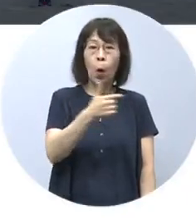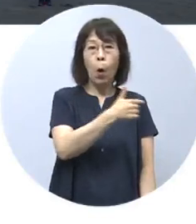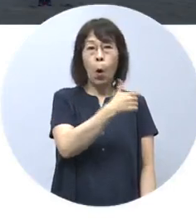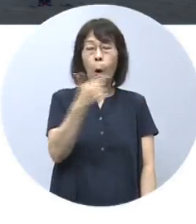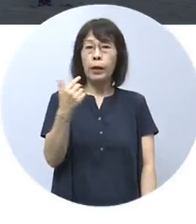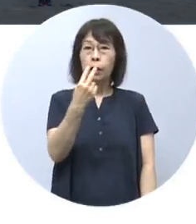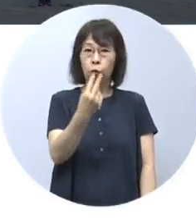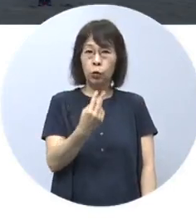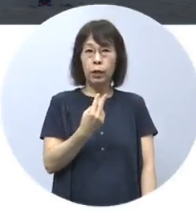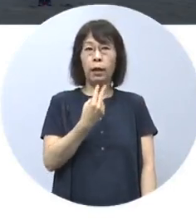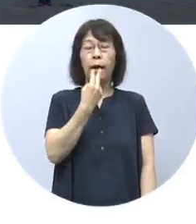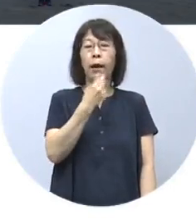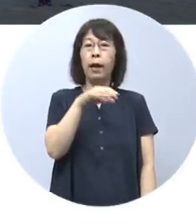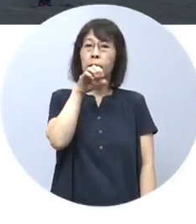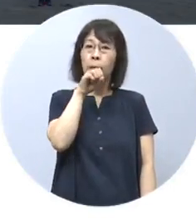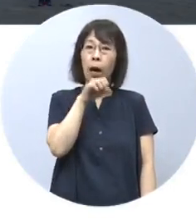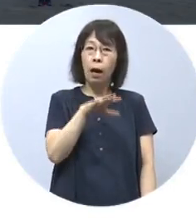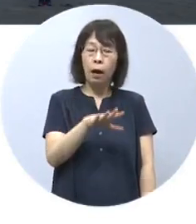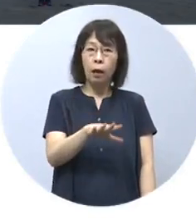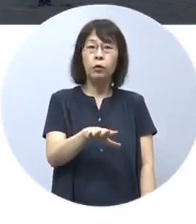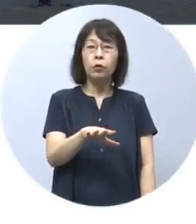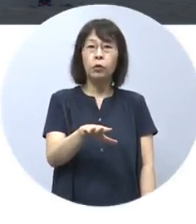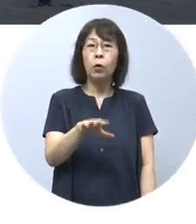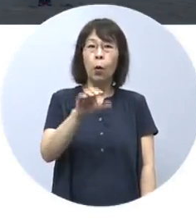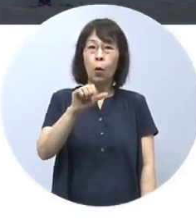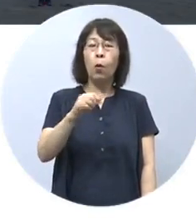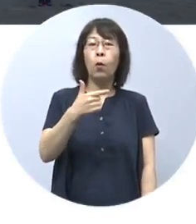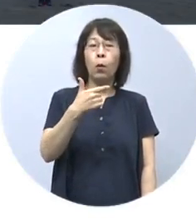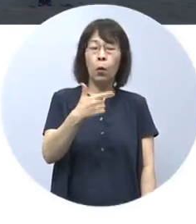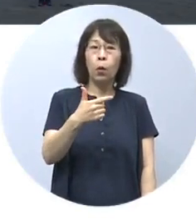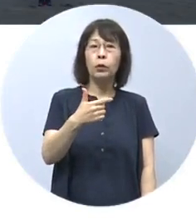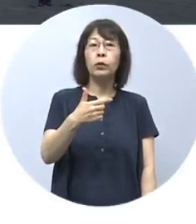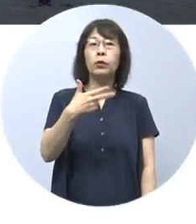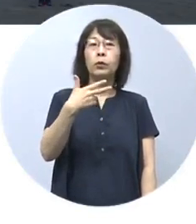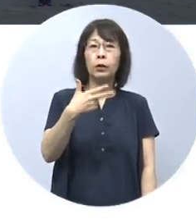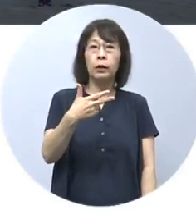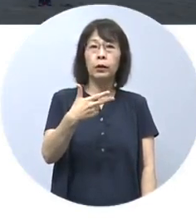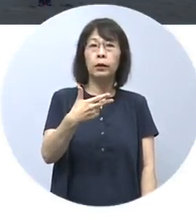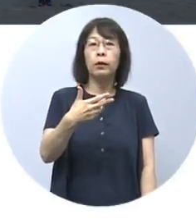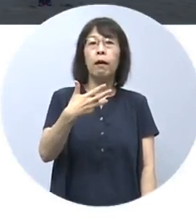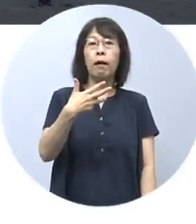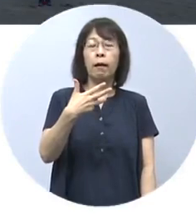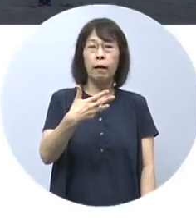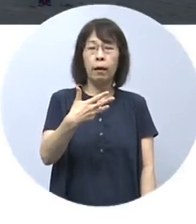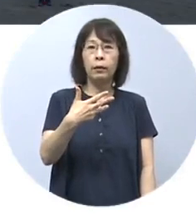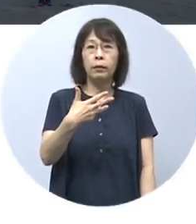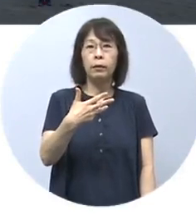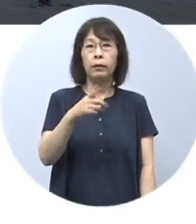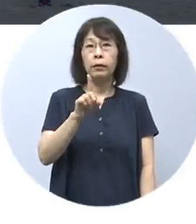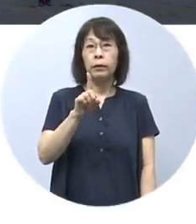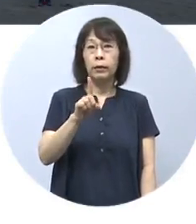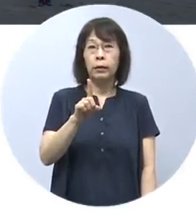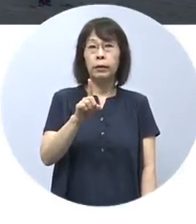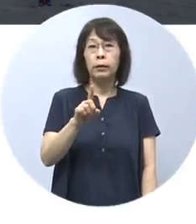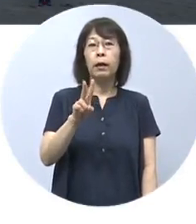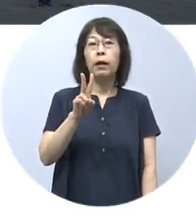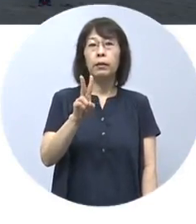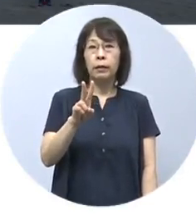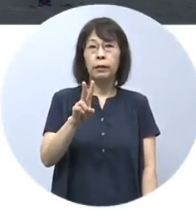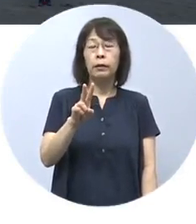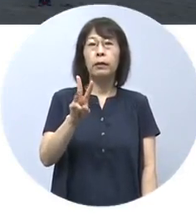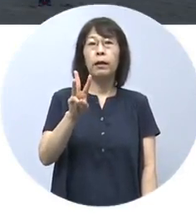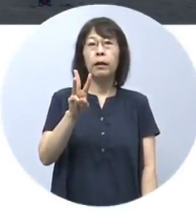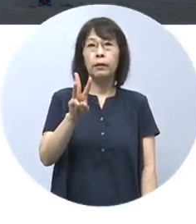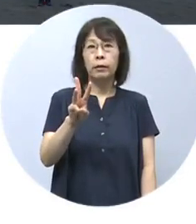大きく息を吸って吐きます56781